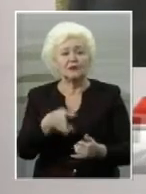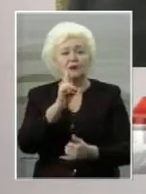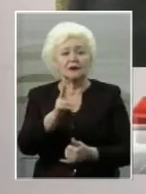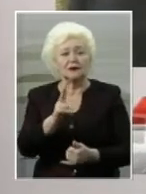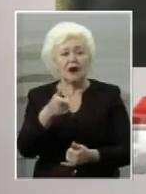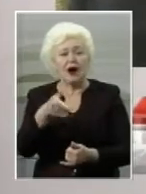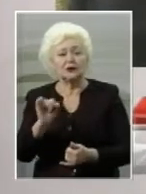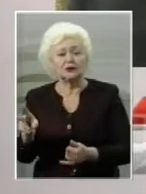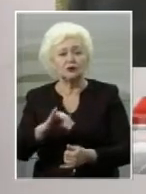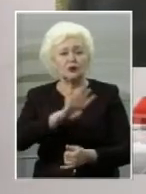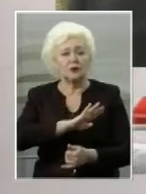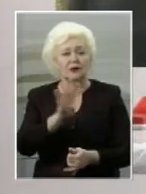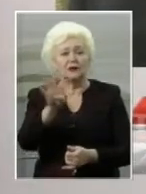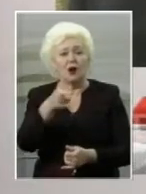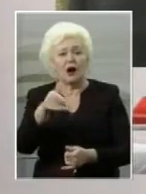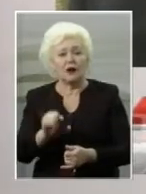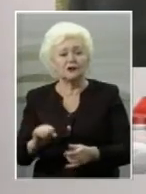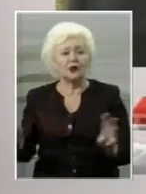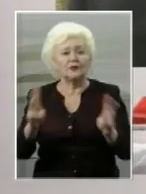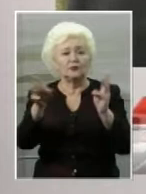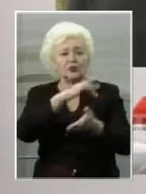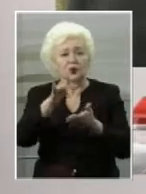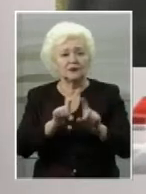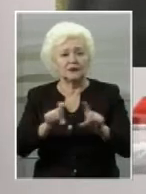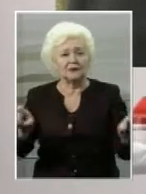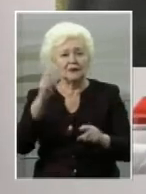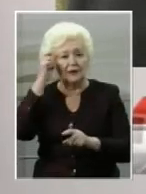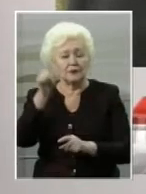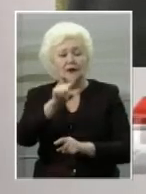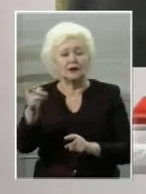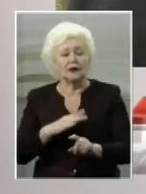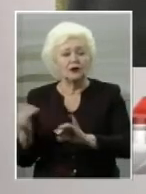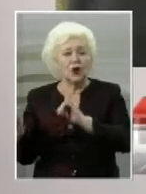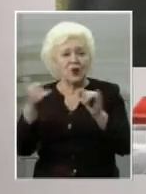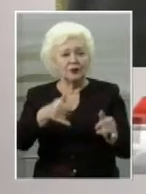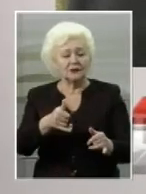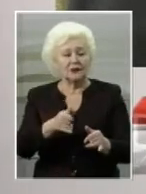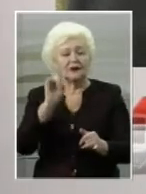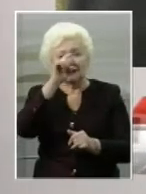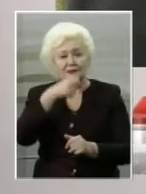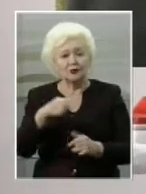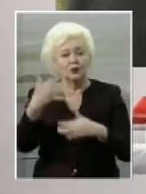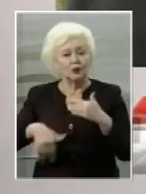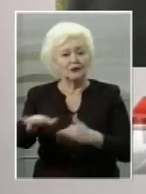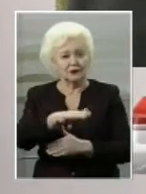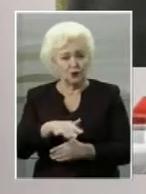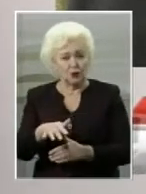яка помилла 4 листопада в обіковому центрі в Києві. Наприкінці липня жінку облили священнику з кислотою в Херсоні.